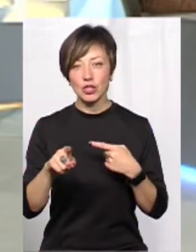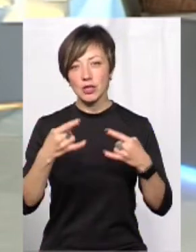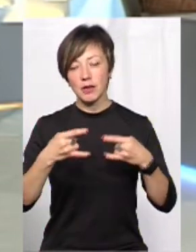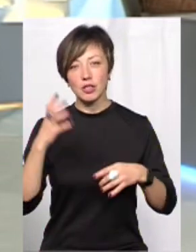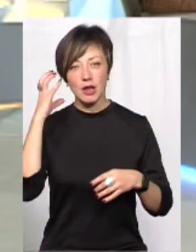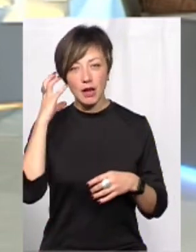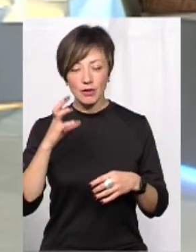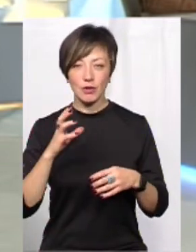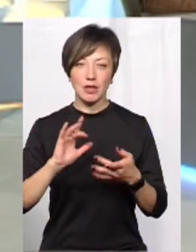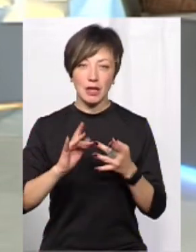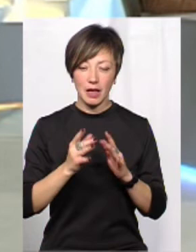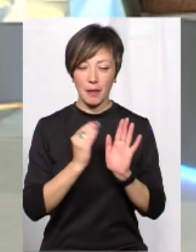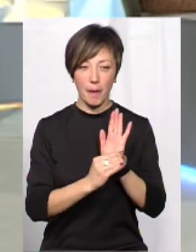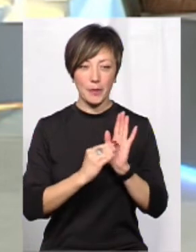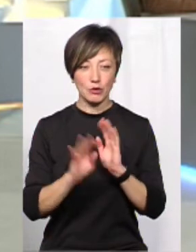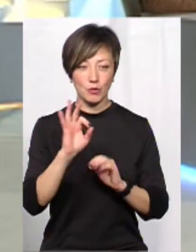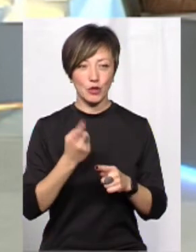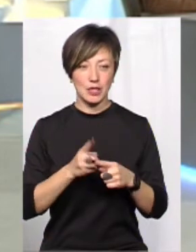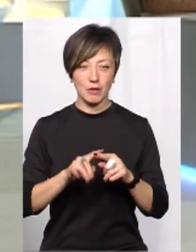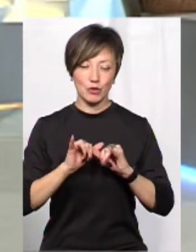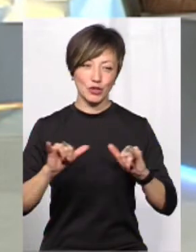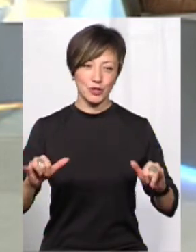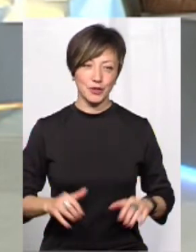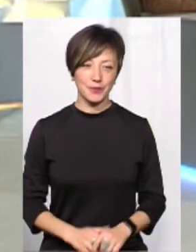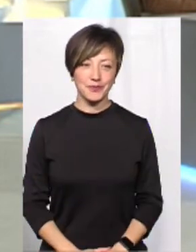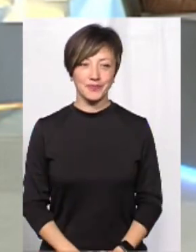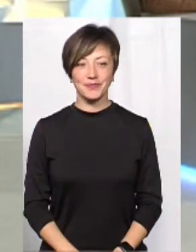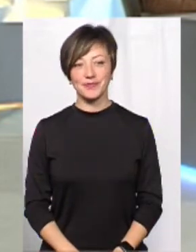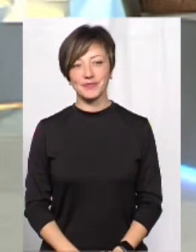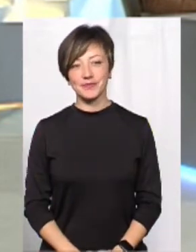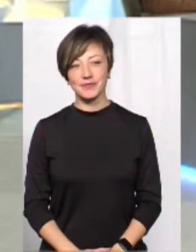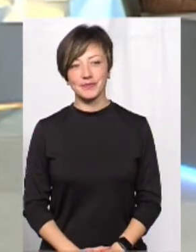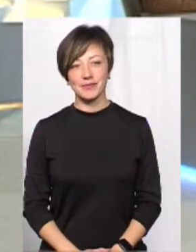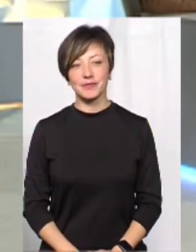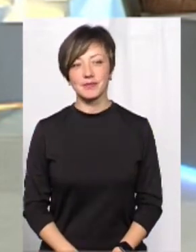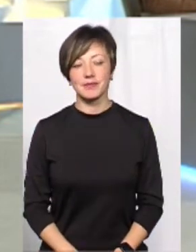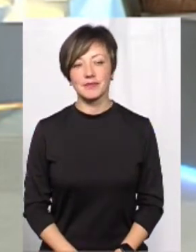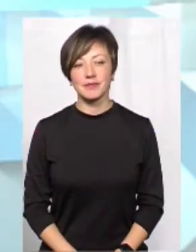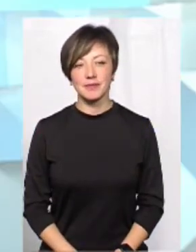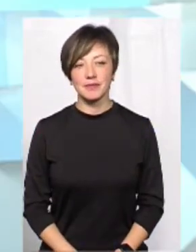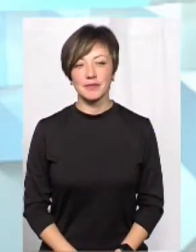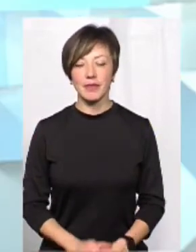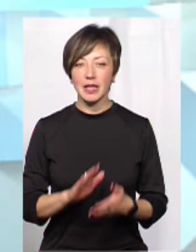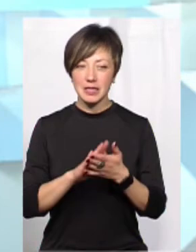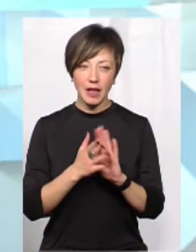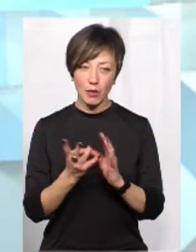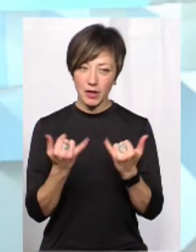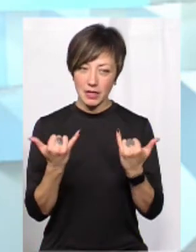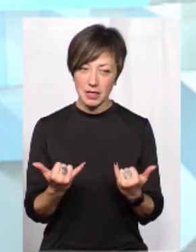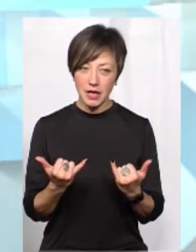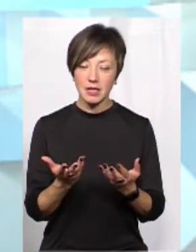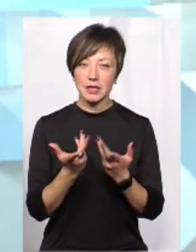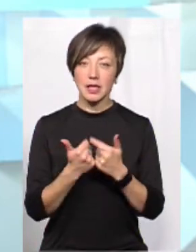засоби масової інформації поширять інформацію про нашу презентацію. Станом на зараз